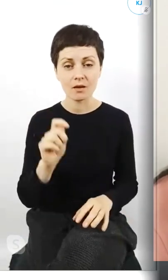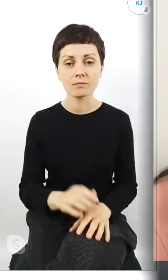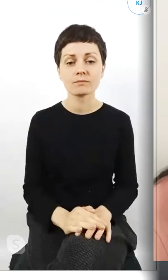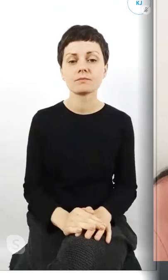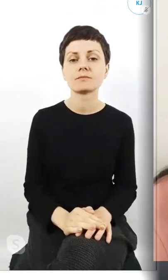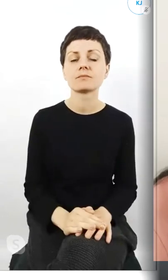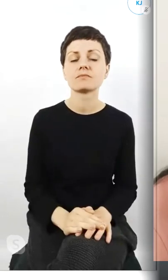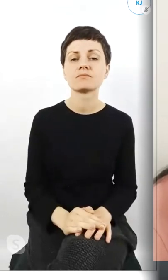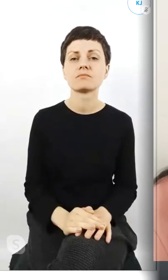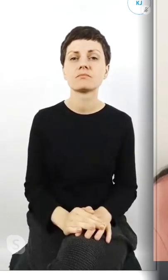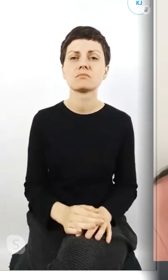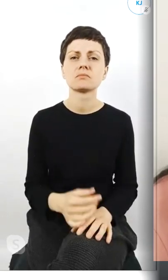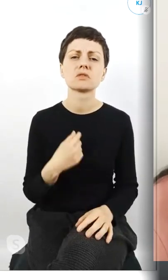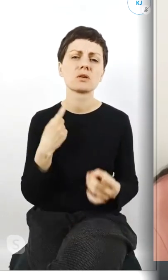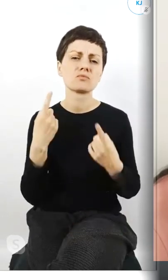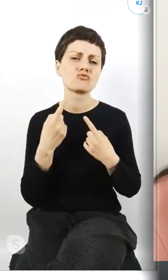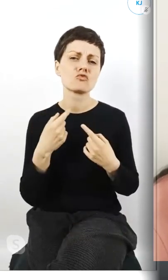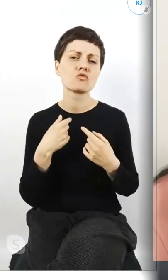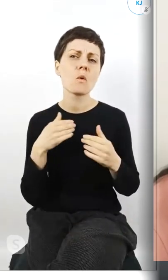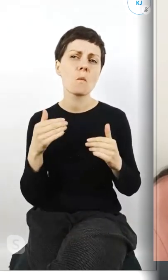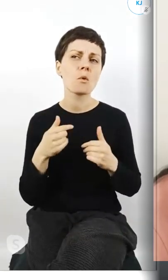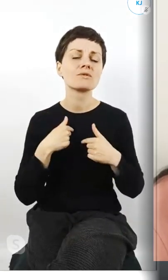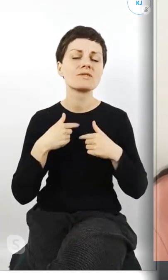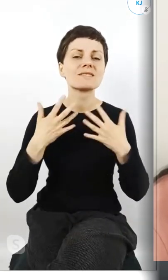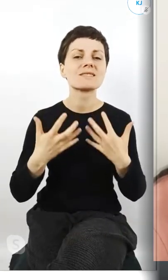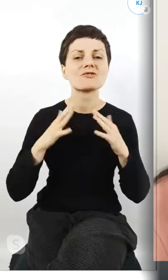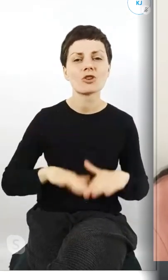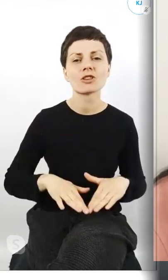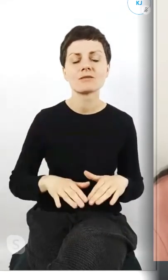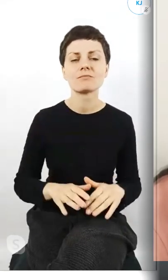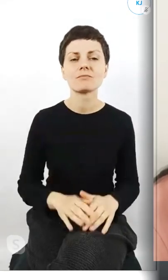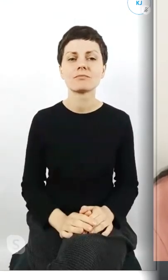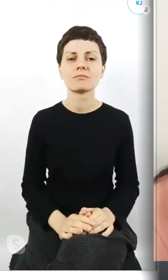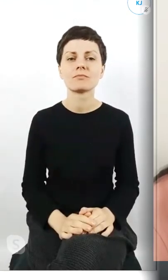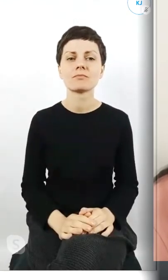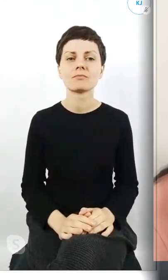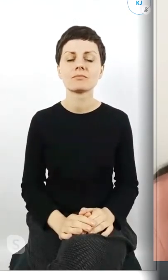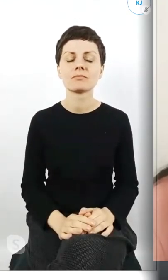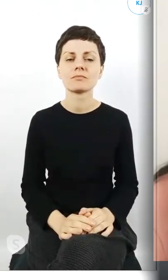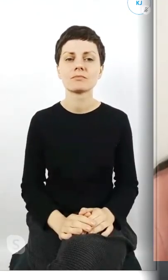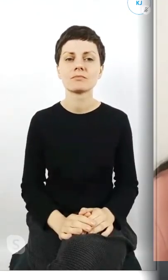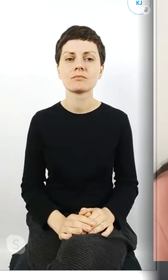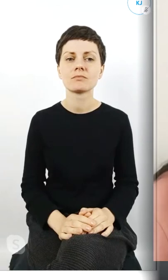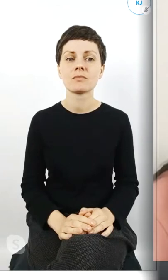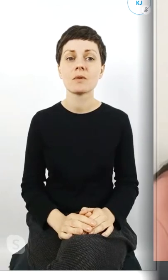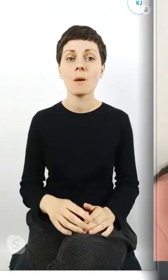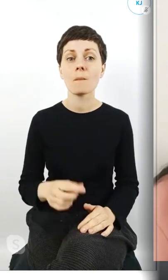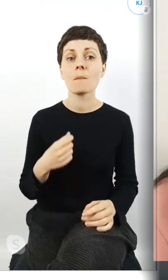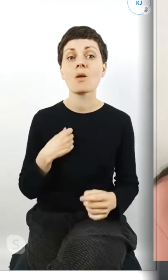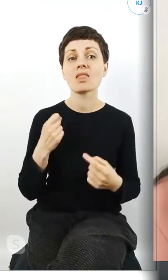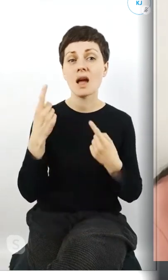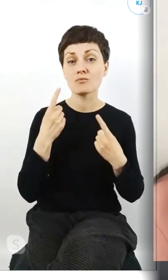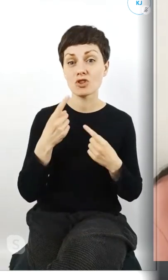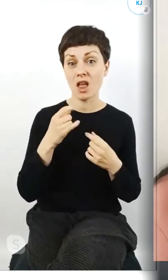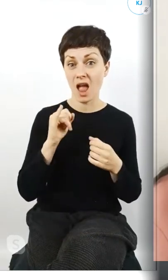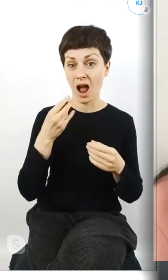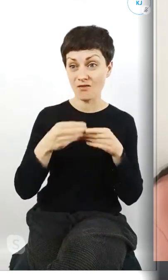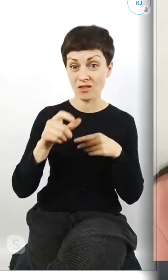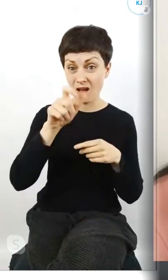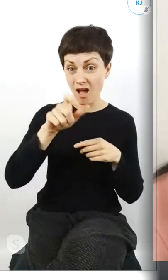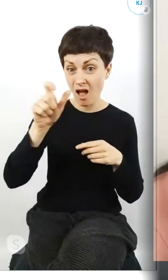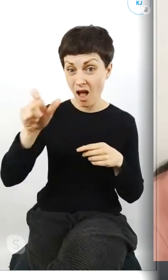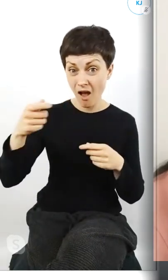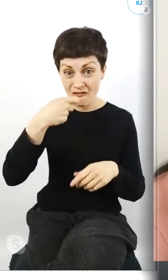no to raczej przychylam się do tego żebym chciała zostać bo myślę, że im więcej nas wyjedzie to może być jeszcze